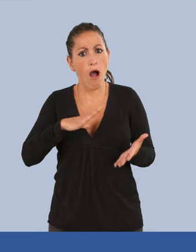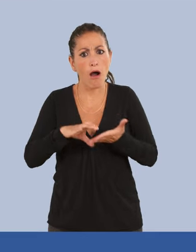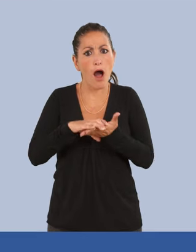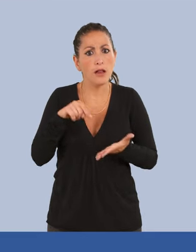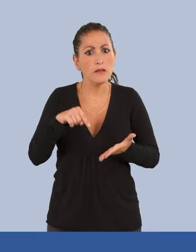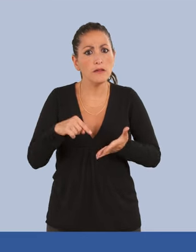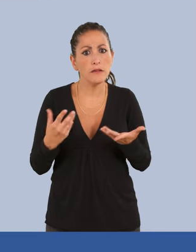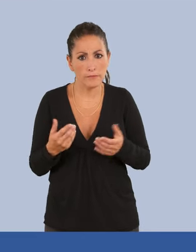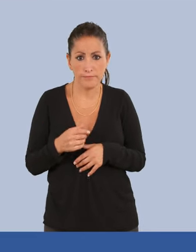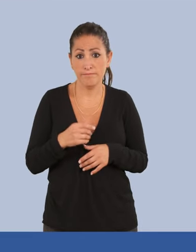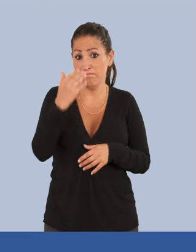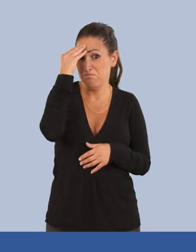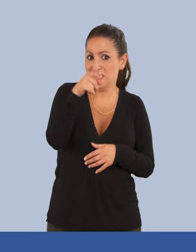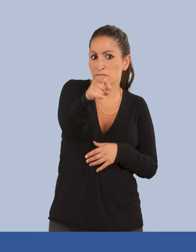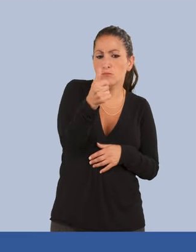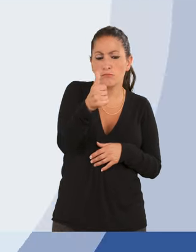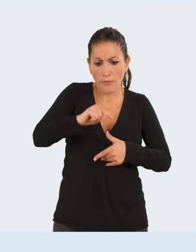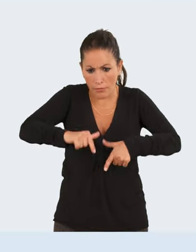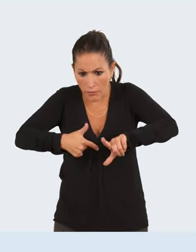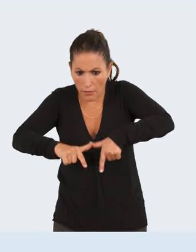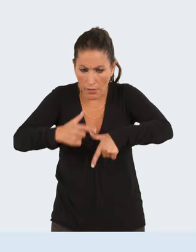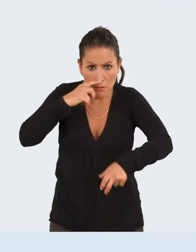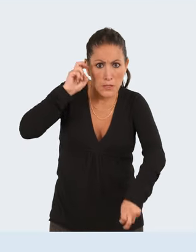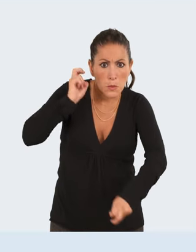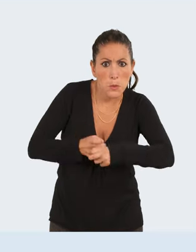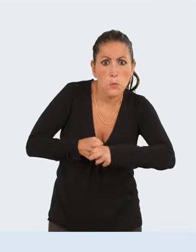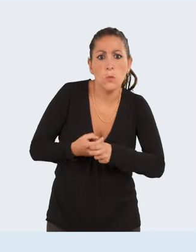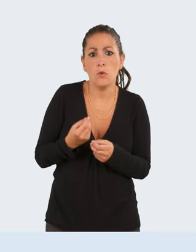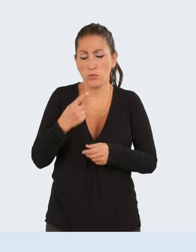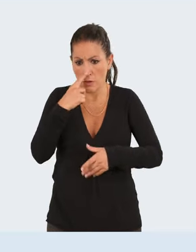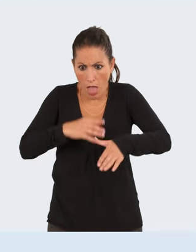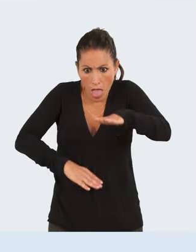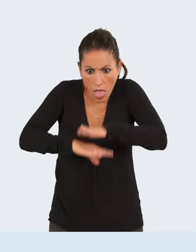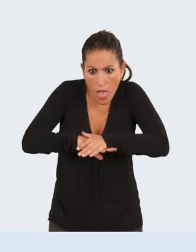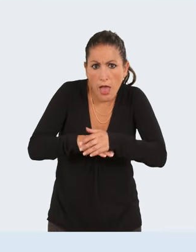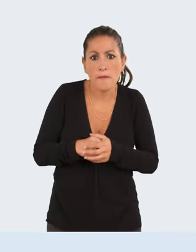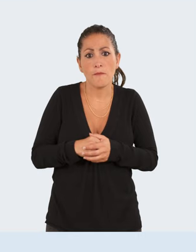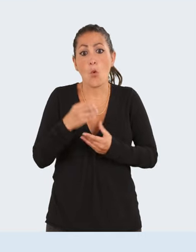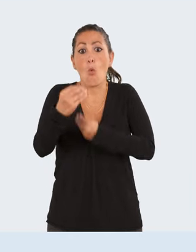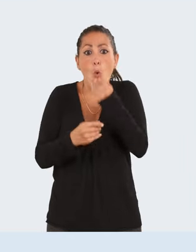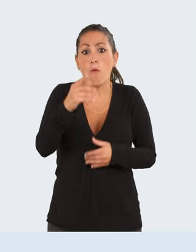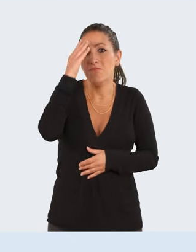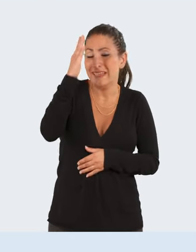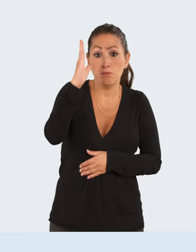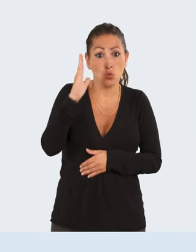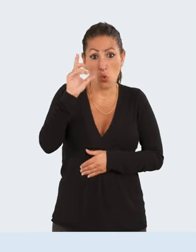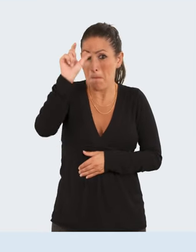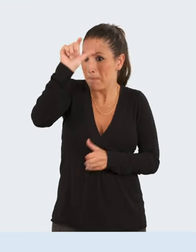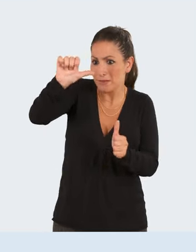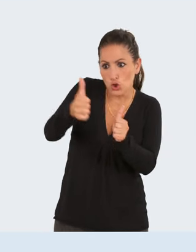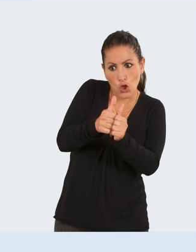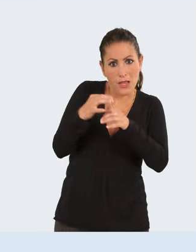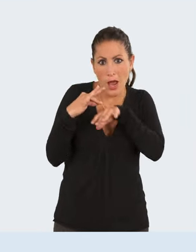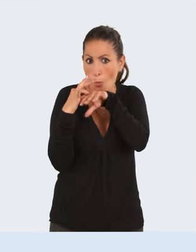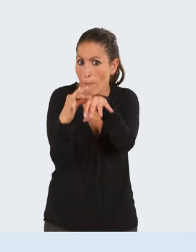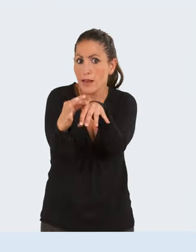Pouvez-vous en bénéficier ? Oui, si votre capacité à vous déplacer à pied est très limitée du fait de votre handicap ou si vous